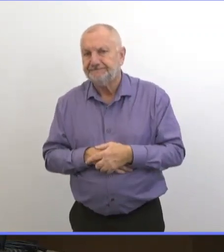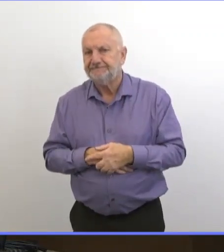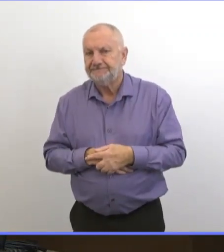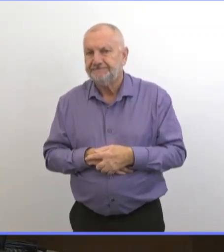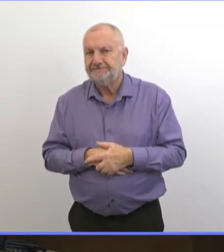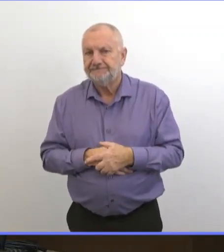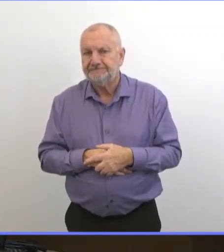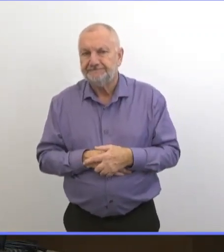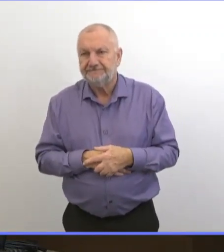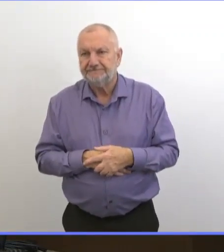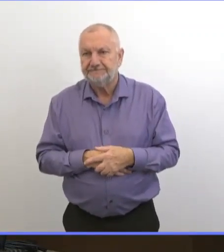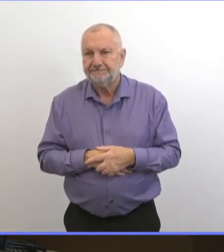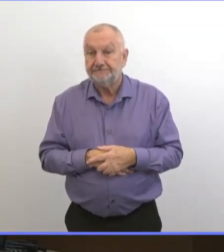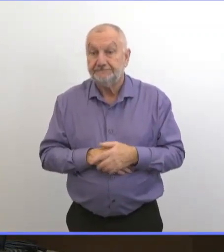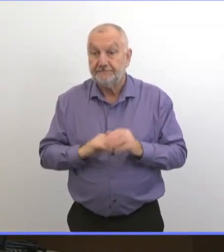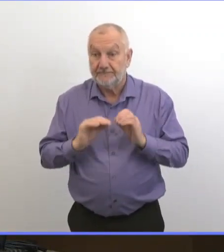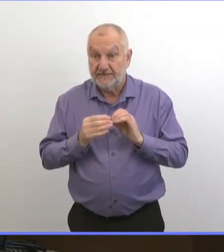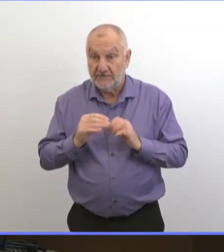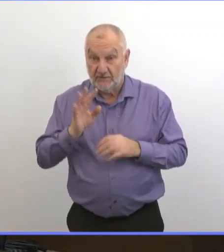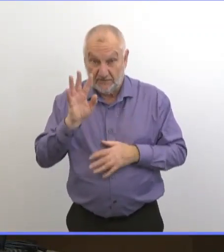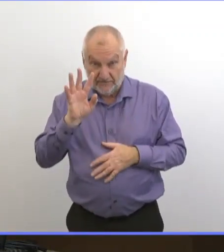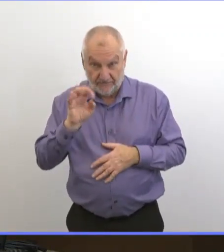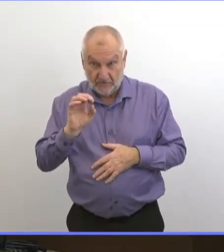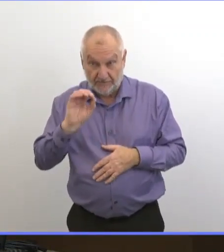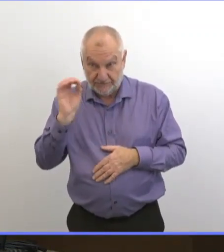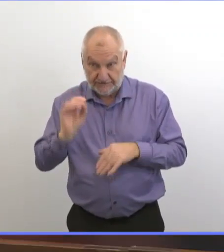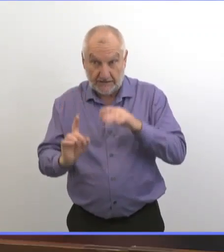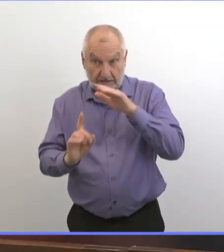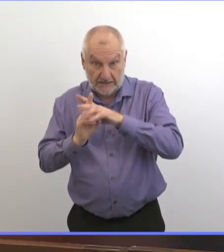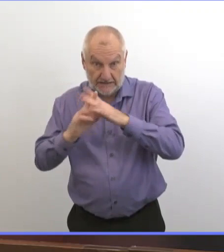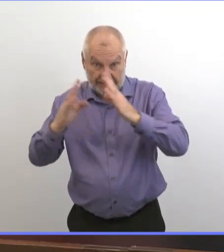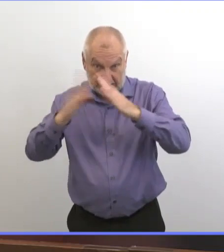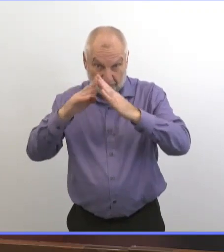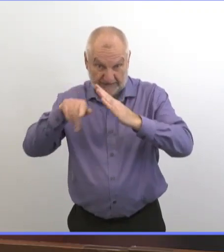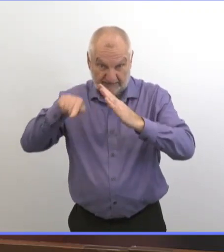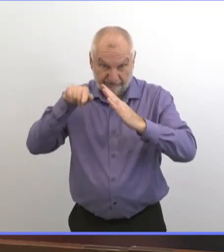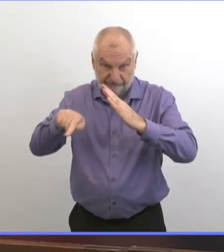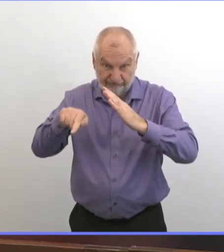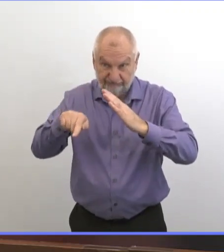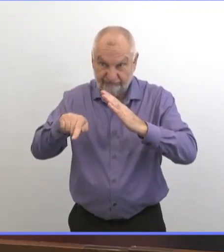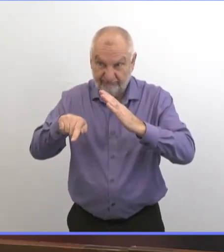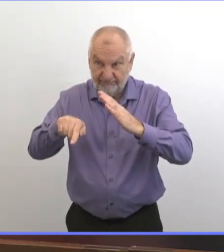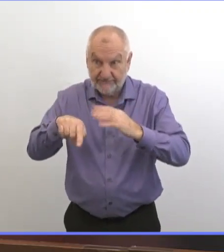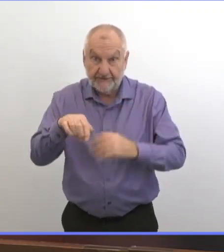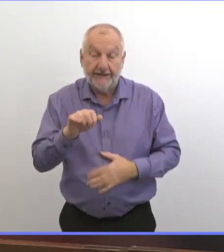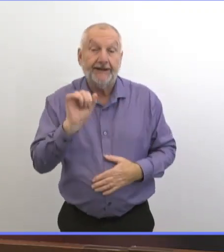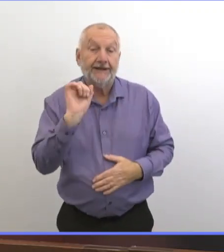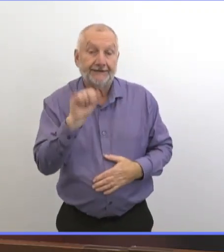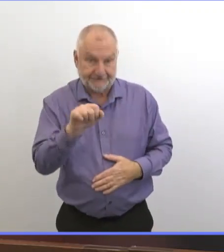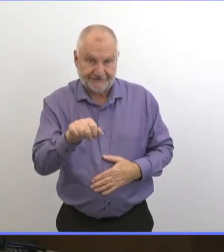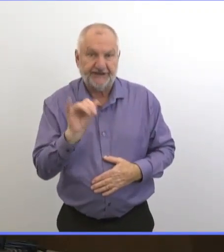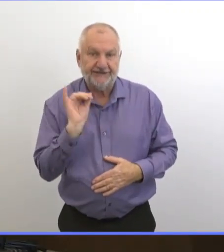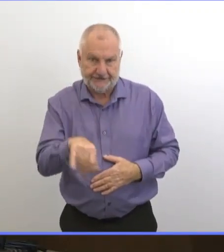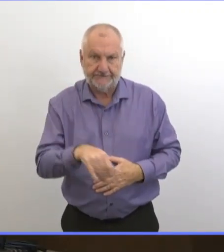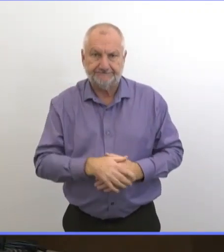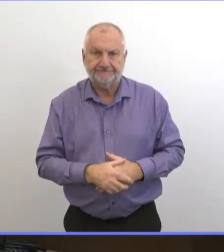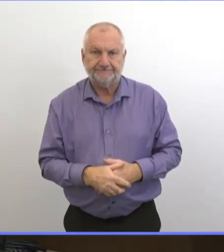Est-ce que c'est 50% de transmission communautaire ? Oui,'est comme ça que je le décrirai.